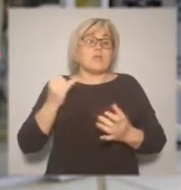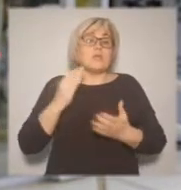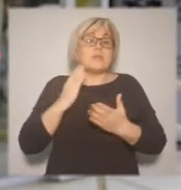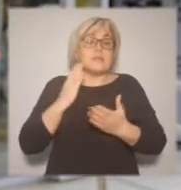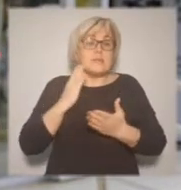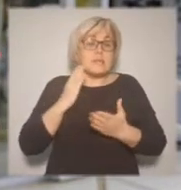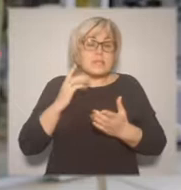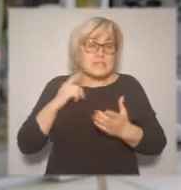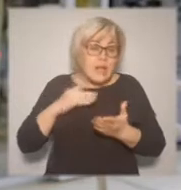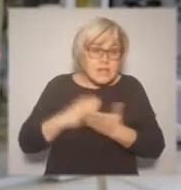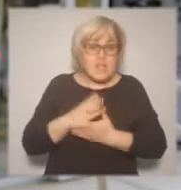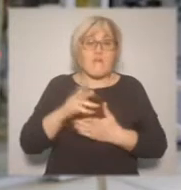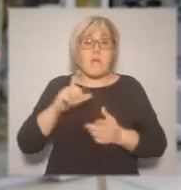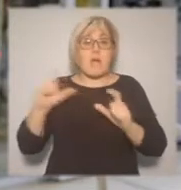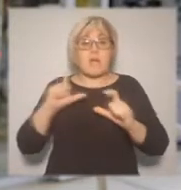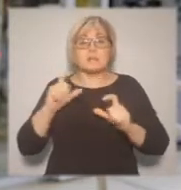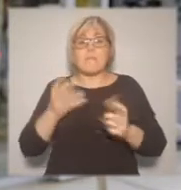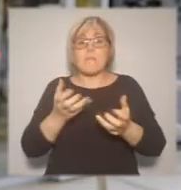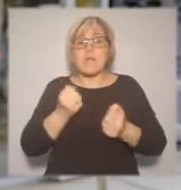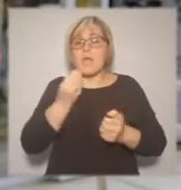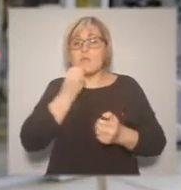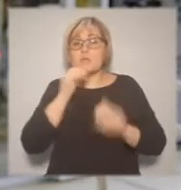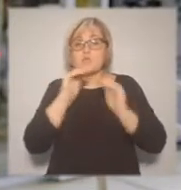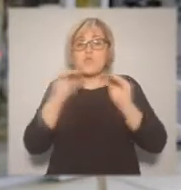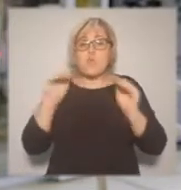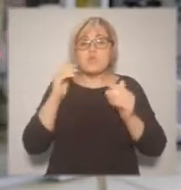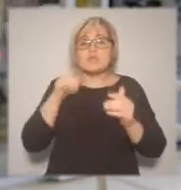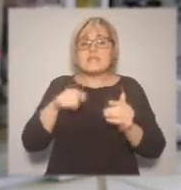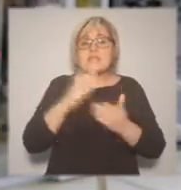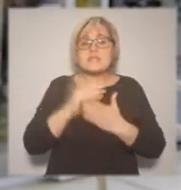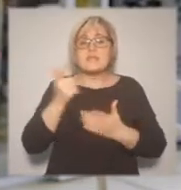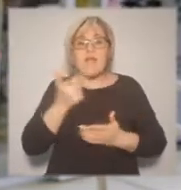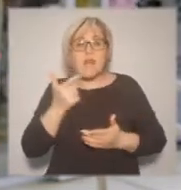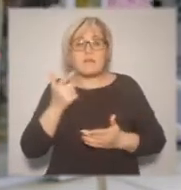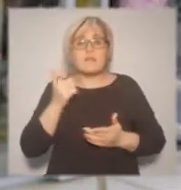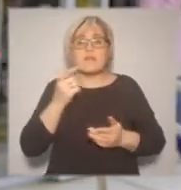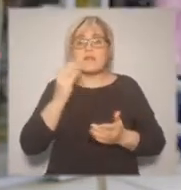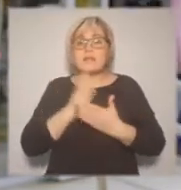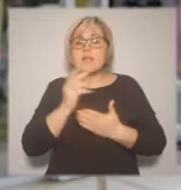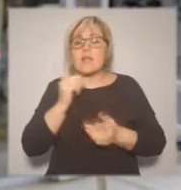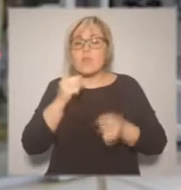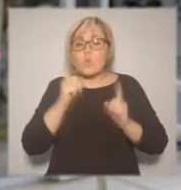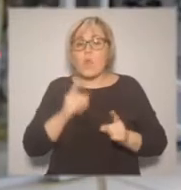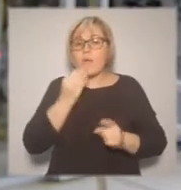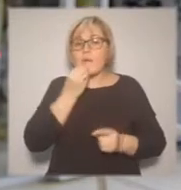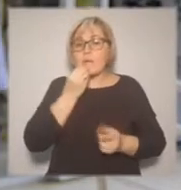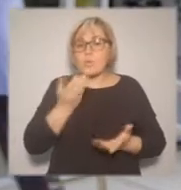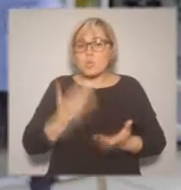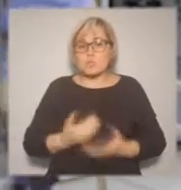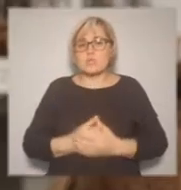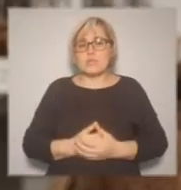продукция, которая прошла, наверное, не одну контрольную точку. Именно товар, который испытали сами